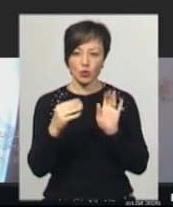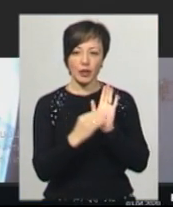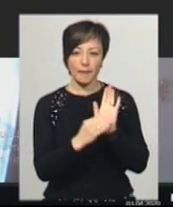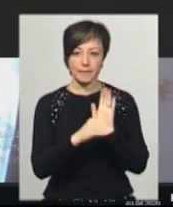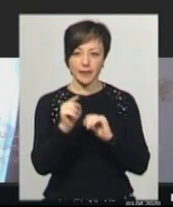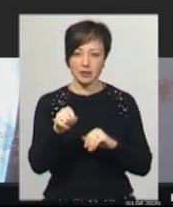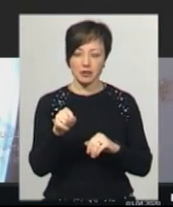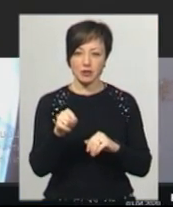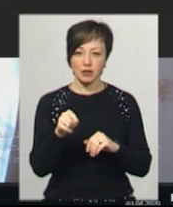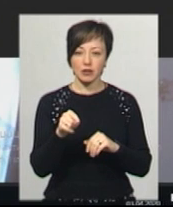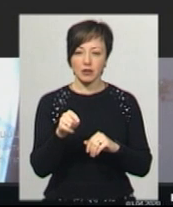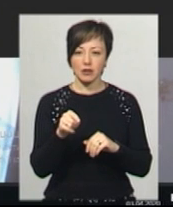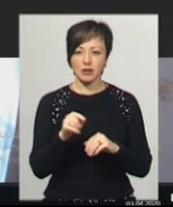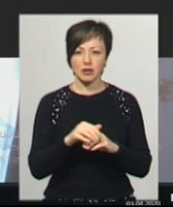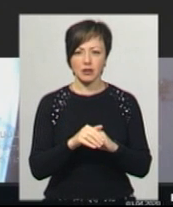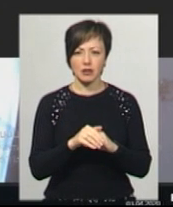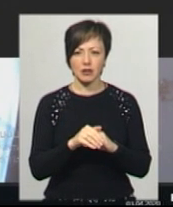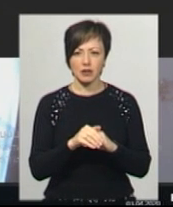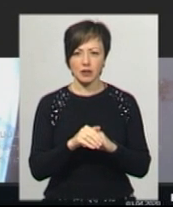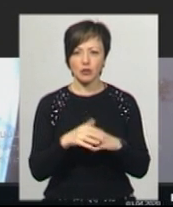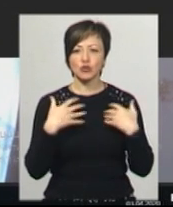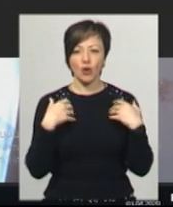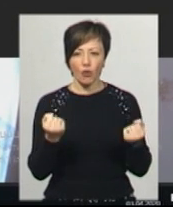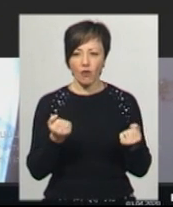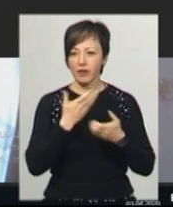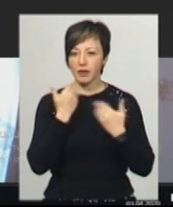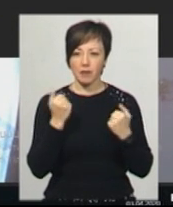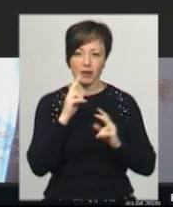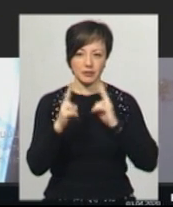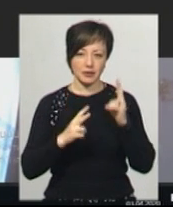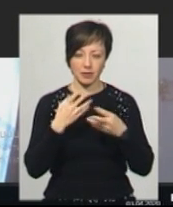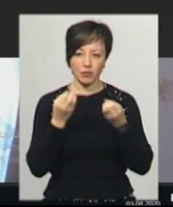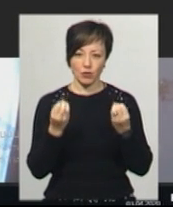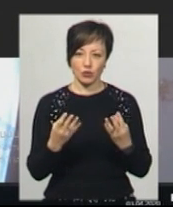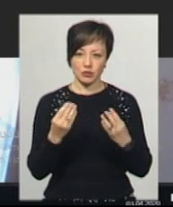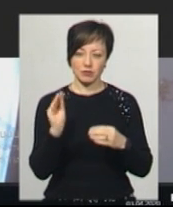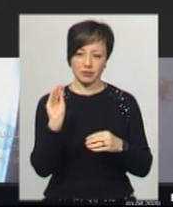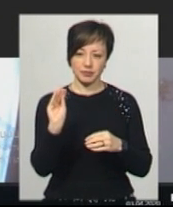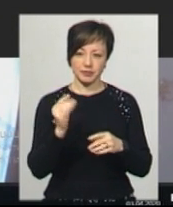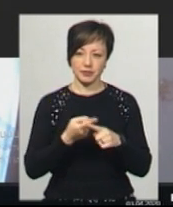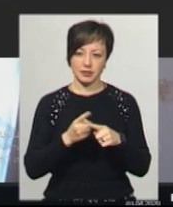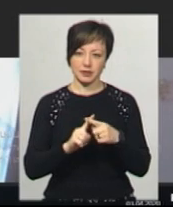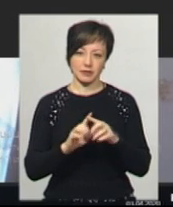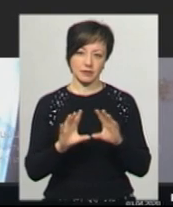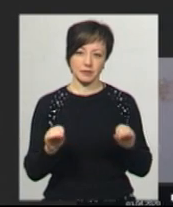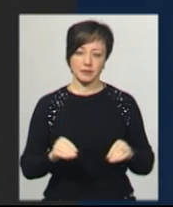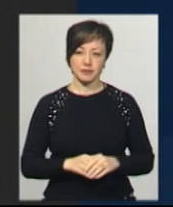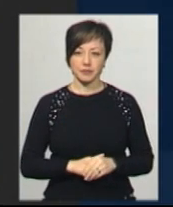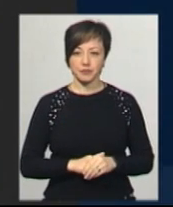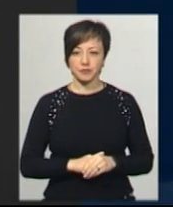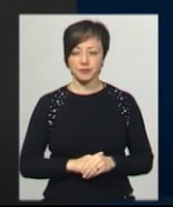здоровий, не має ніяких потензій до тебе, тобі просто перевіряють температуру і вносять в реєстру.